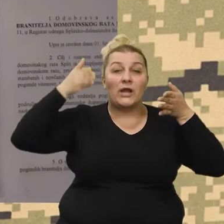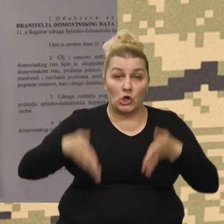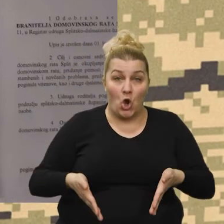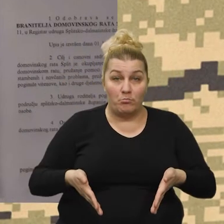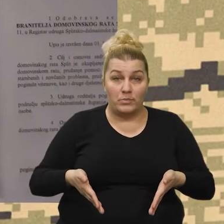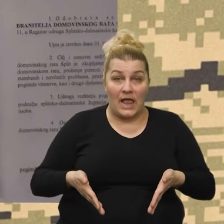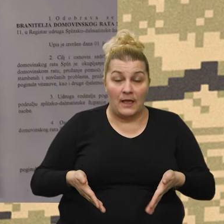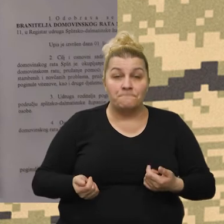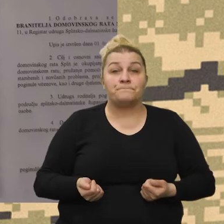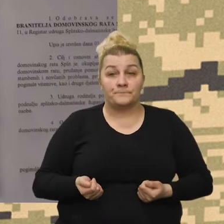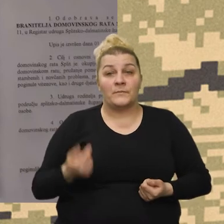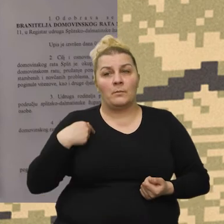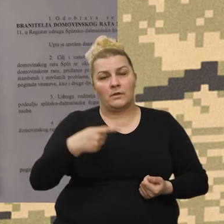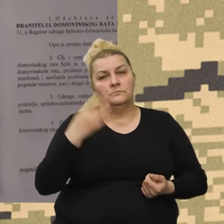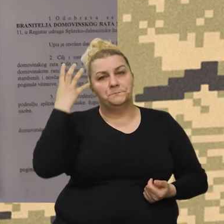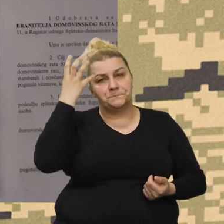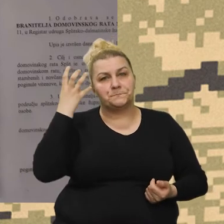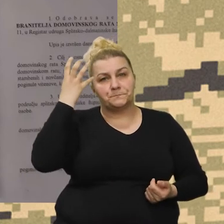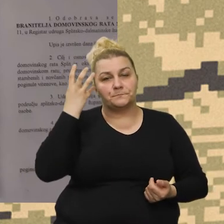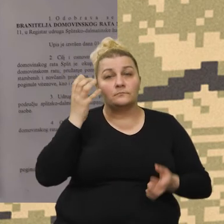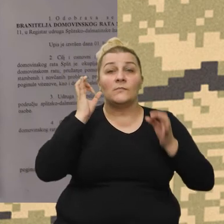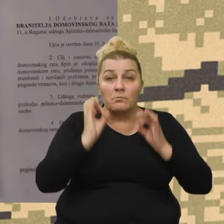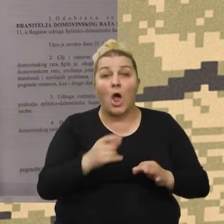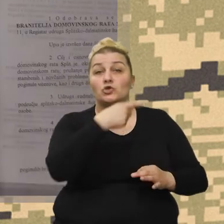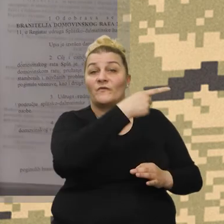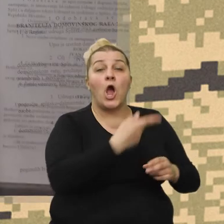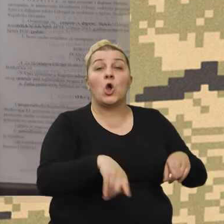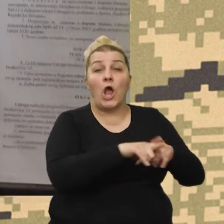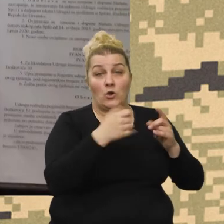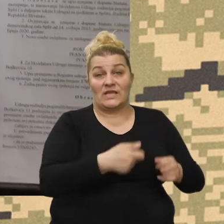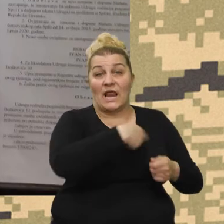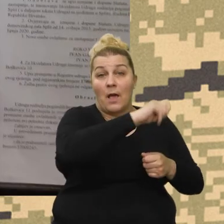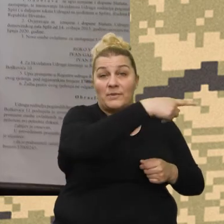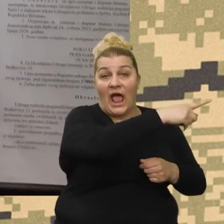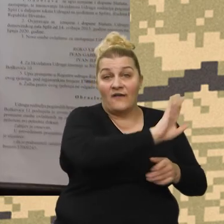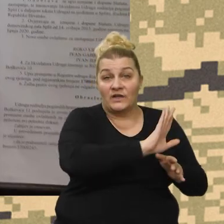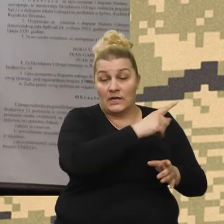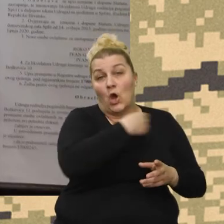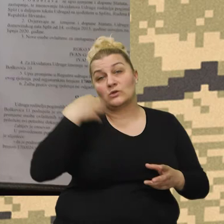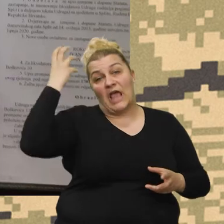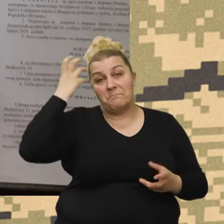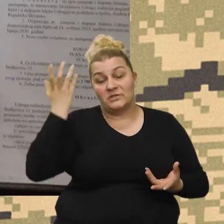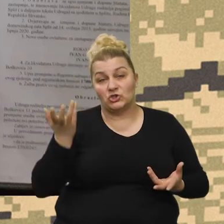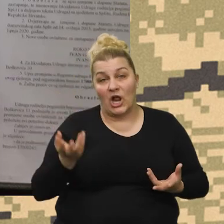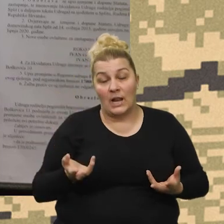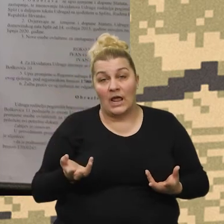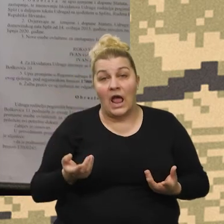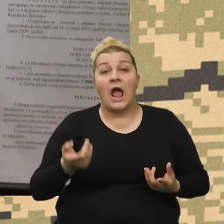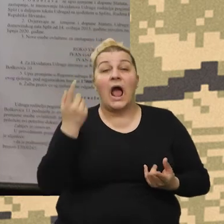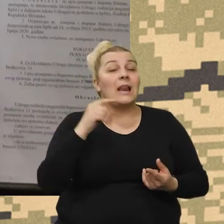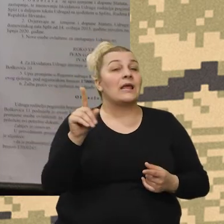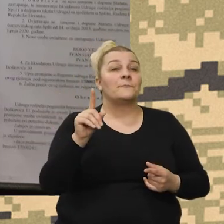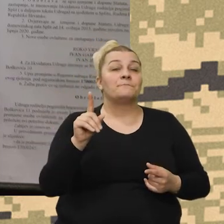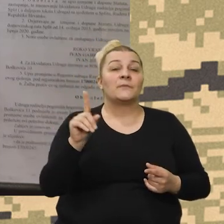Spomen Groblje smo ih zamislili tako da, upravo kako se napravilo, da tako i bude. Međutim, šta je, nije bilo